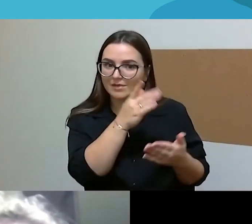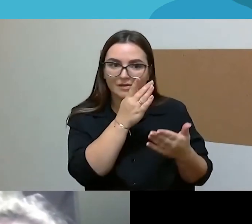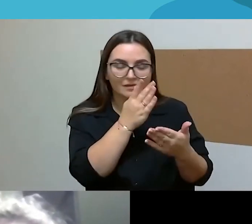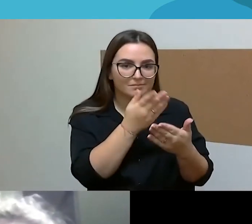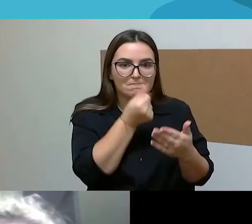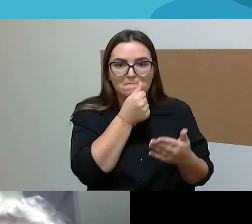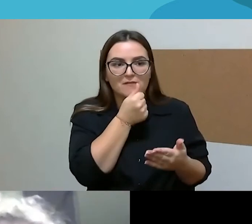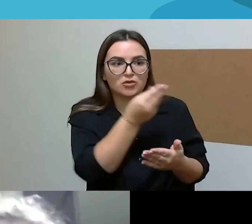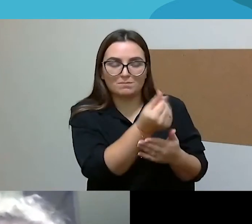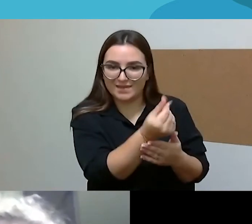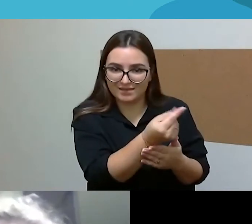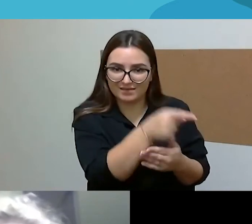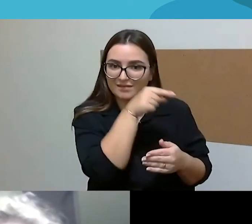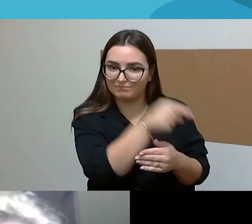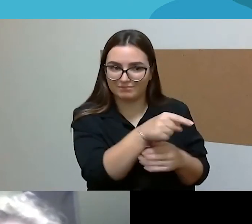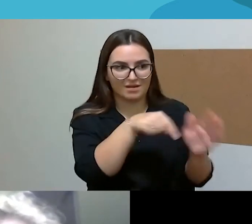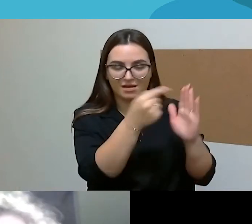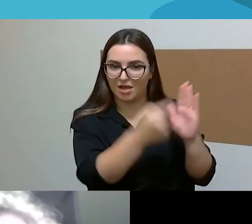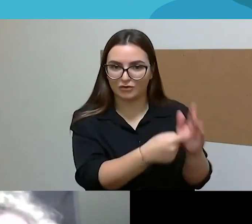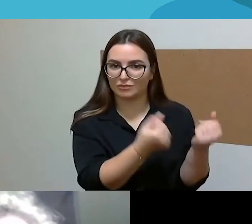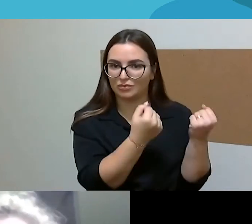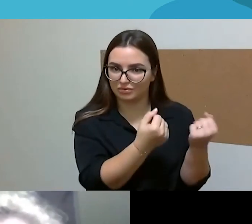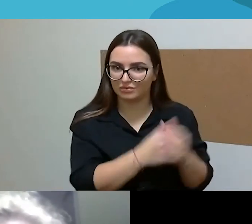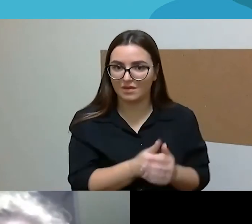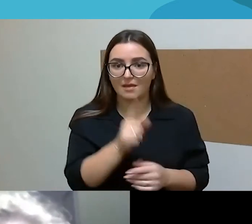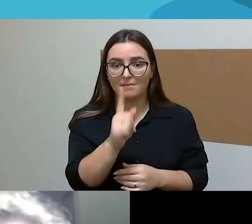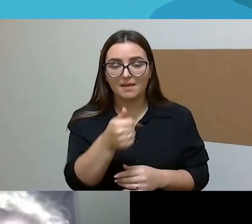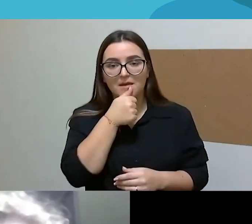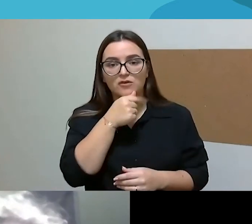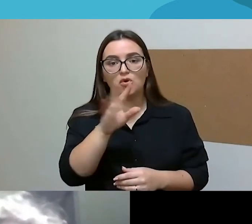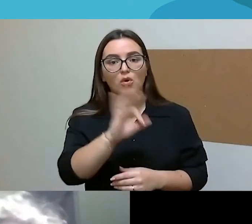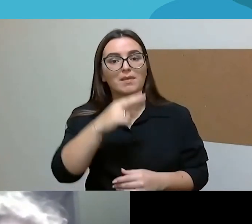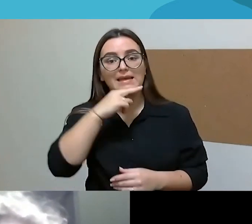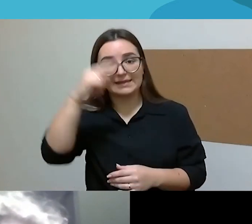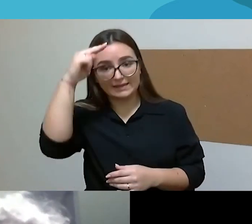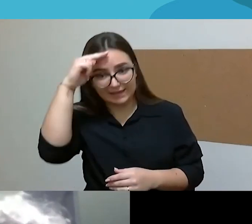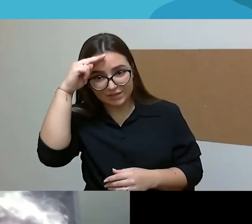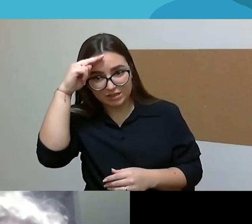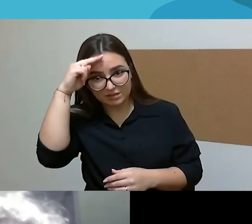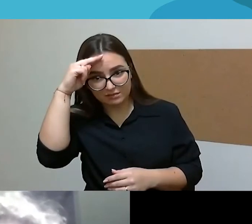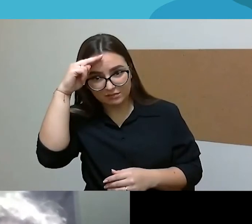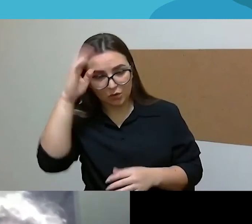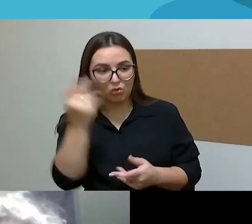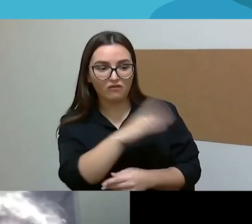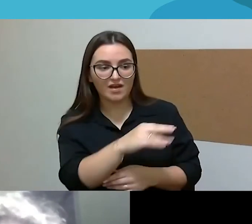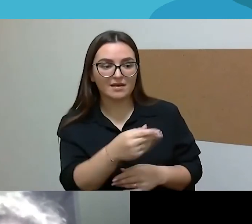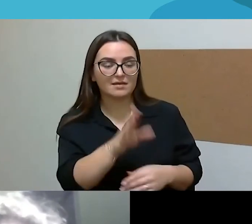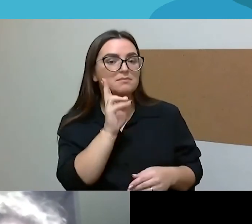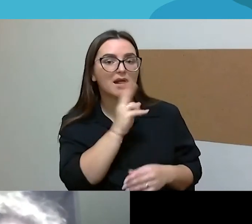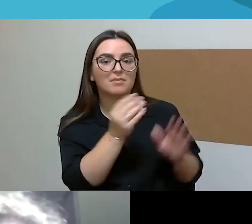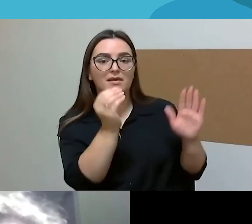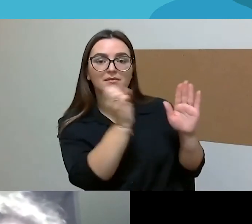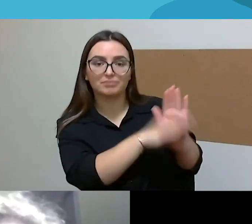pusės, tiečiai, jie tarsi dėl to, vat, automatizmo netenka ryšio su vaikais, kas irgi yra labai didelis praradimas.